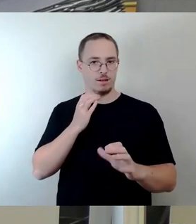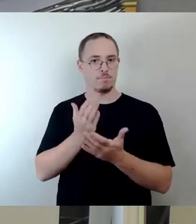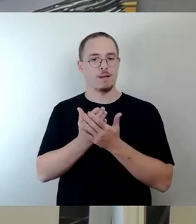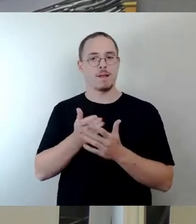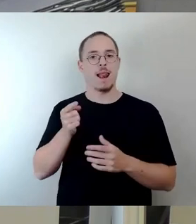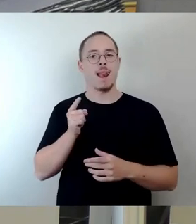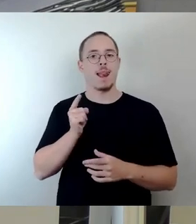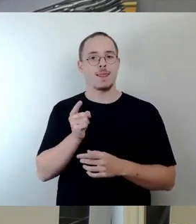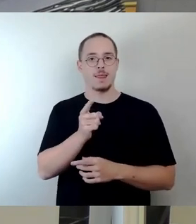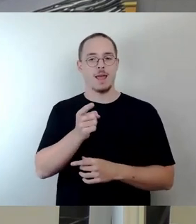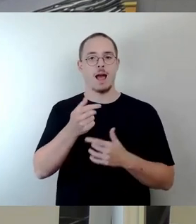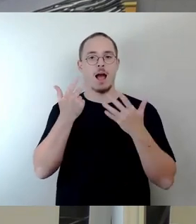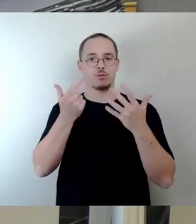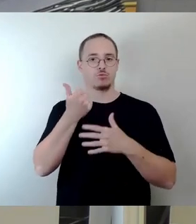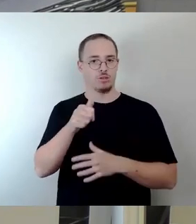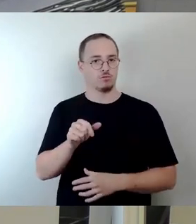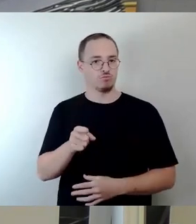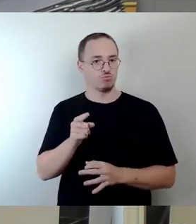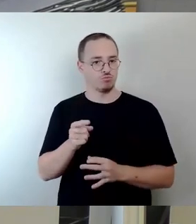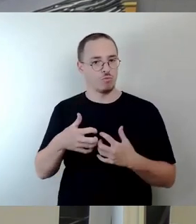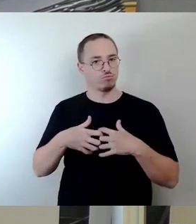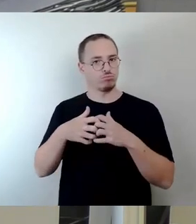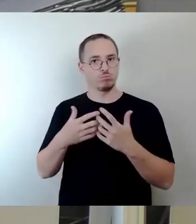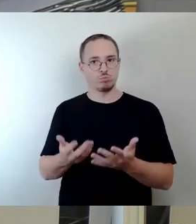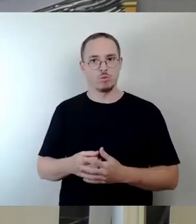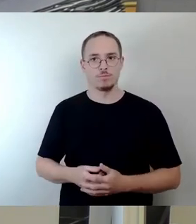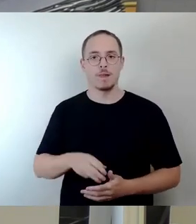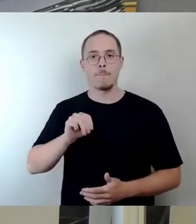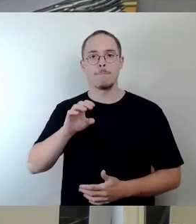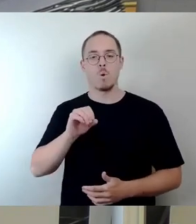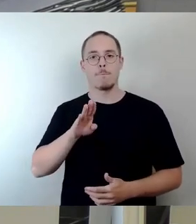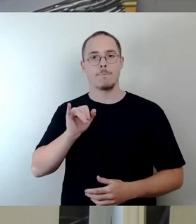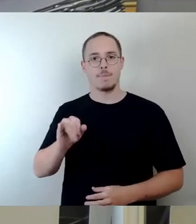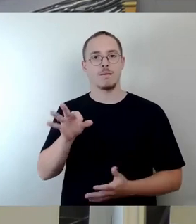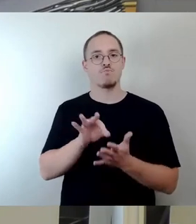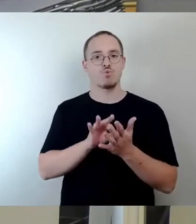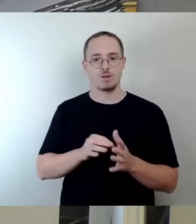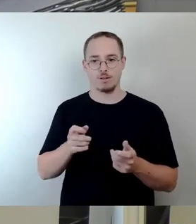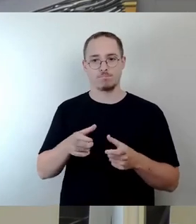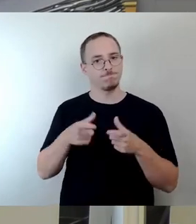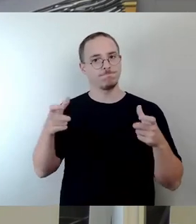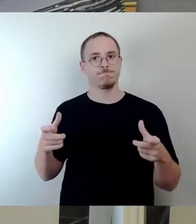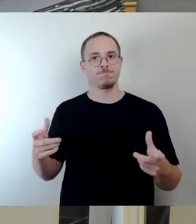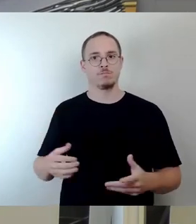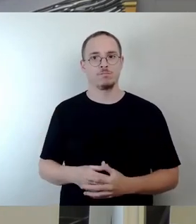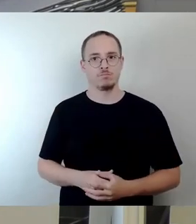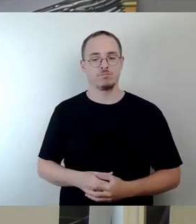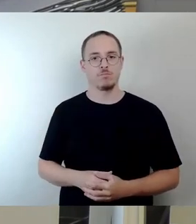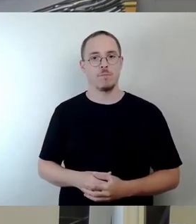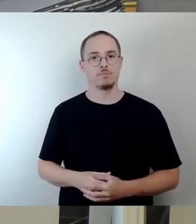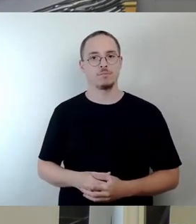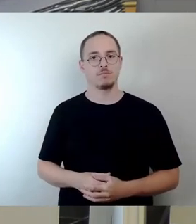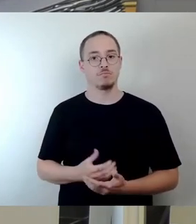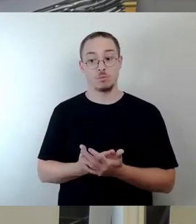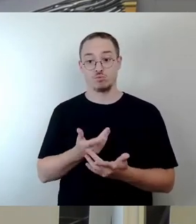Jahren. Wir haben die Mobi-Punkte ausgebaut. Das ist eine super Verknüpfung zwischen ÖPNV und anderen Verkehrsmitteln